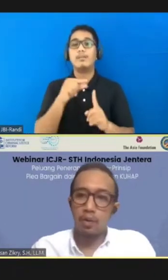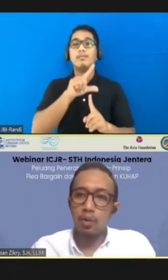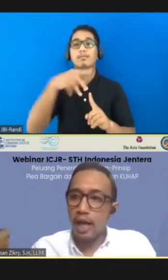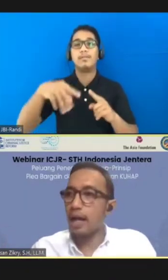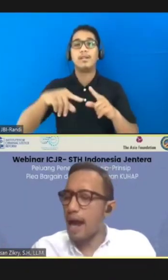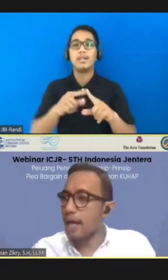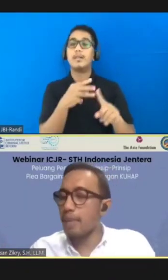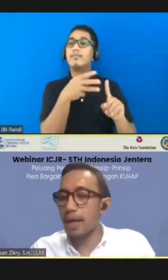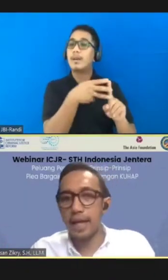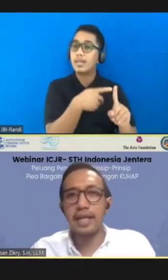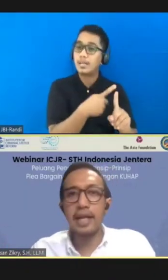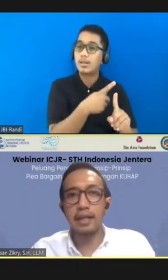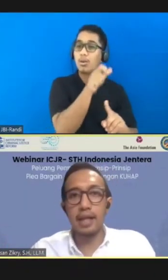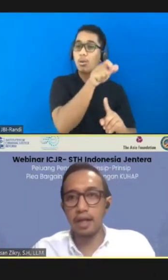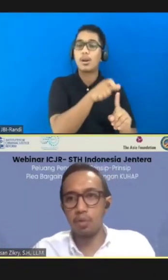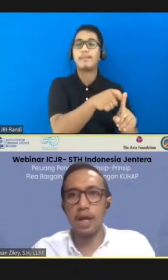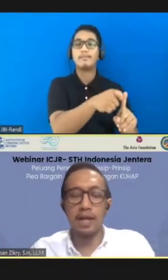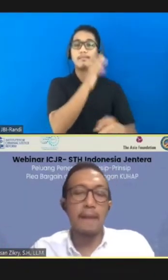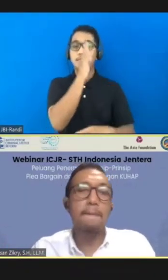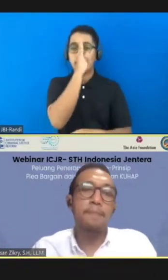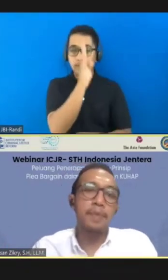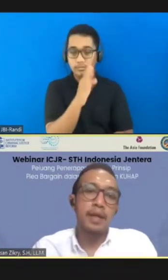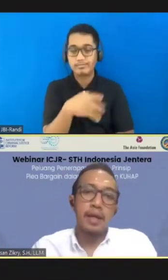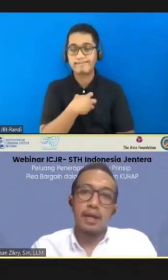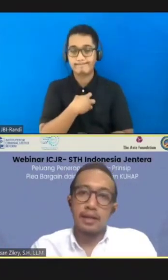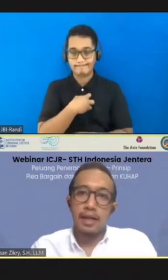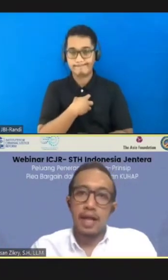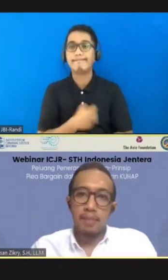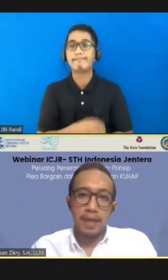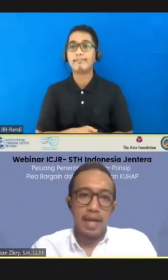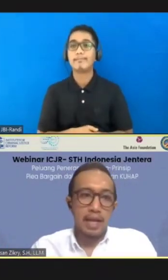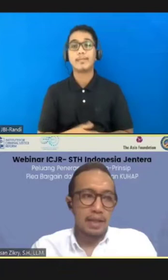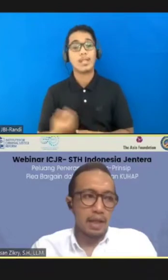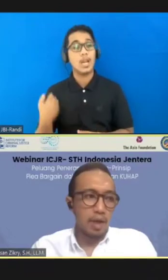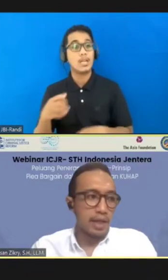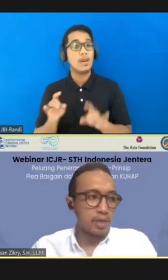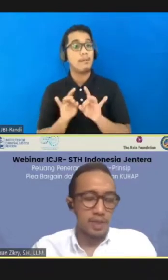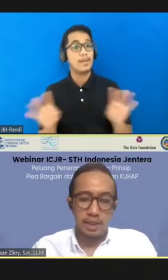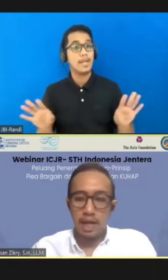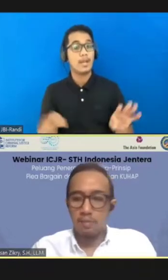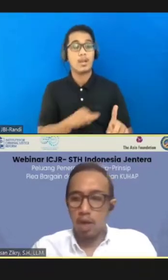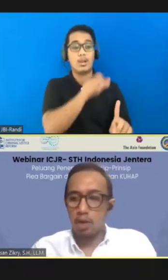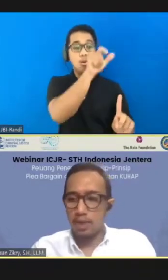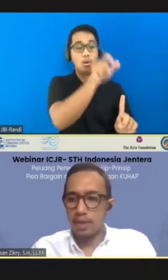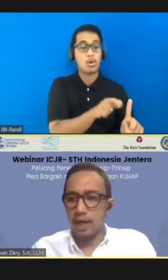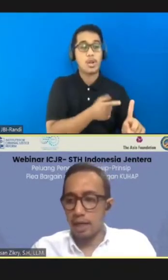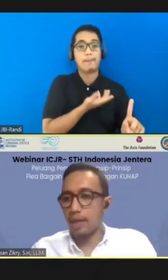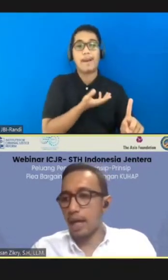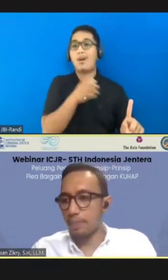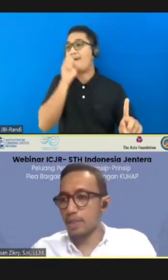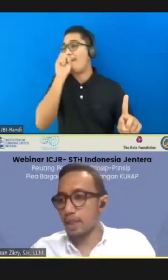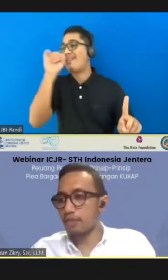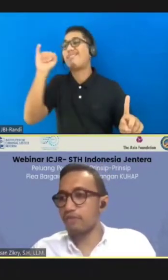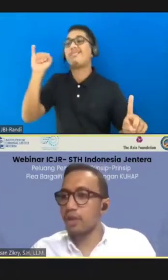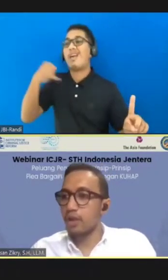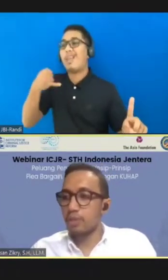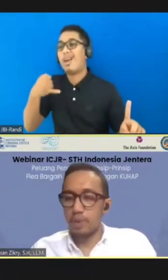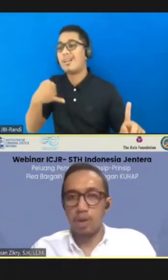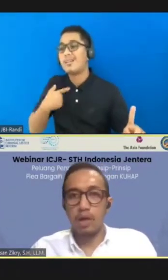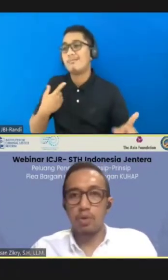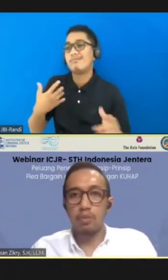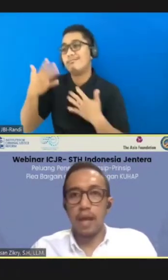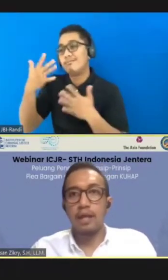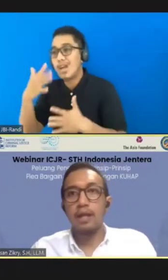orang yang mengaku dan ada bargaining antara keduanya. Jadi, ada pembedaan antara orang yang cuma sekedar mau mengaku bersalah dan berharap insentif